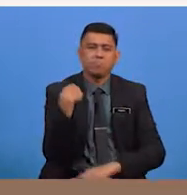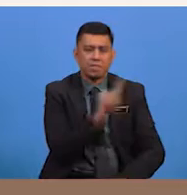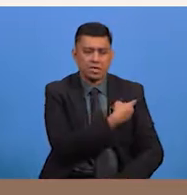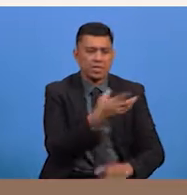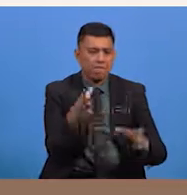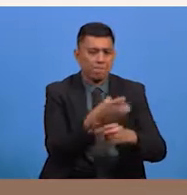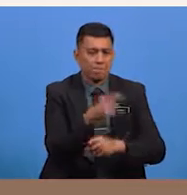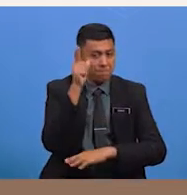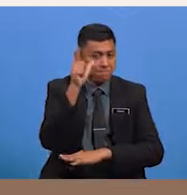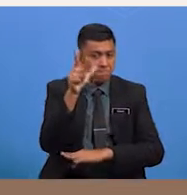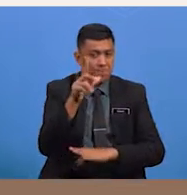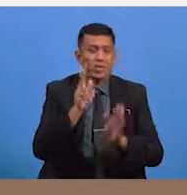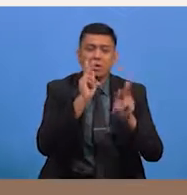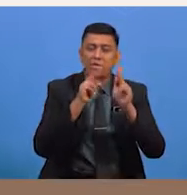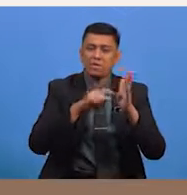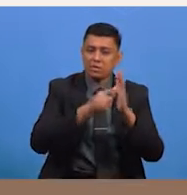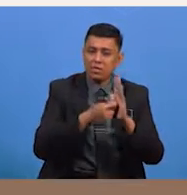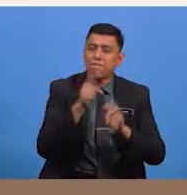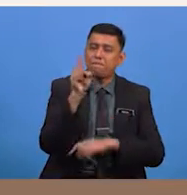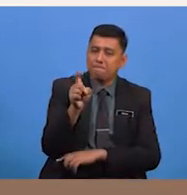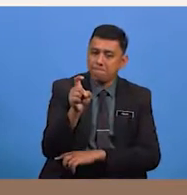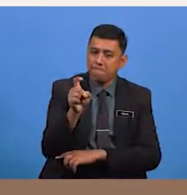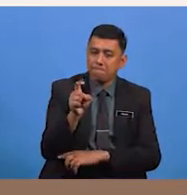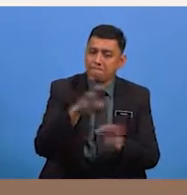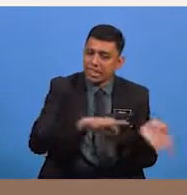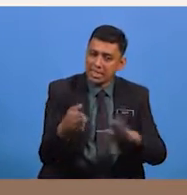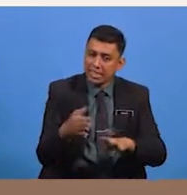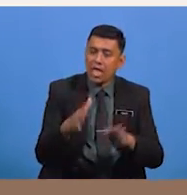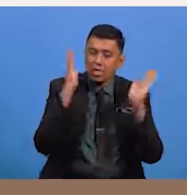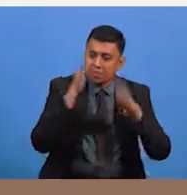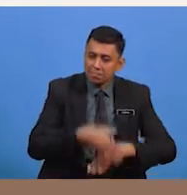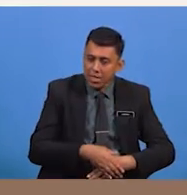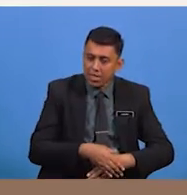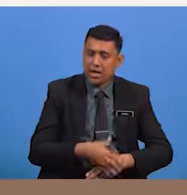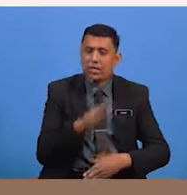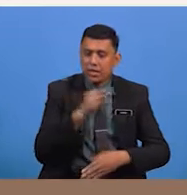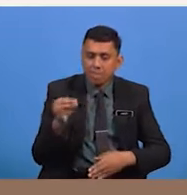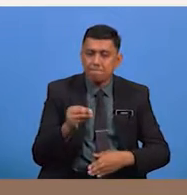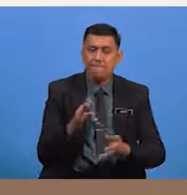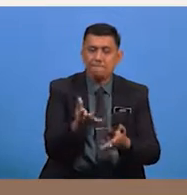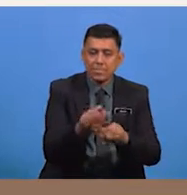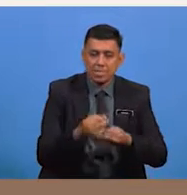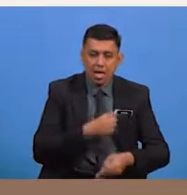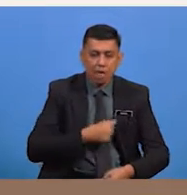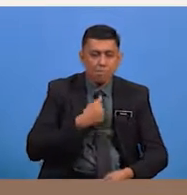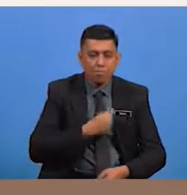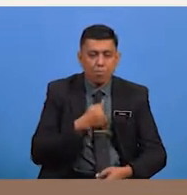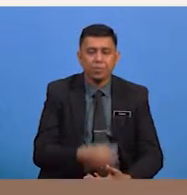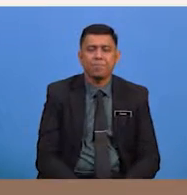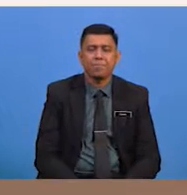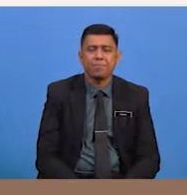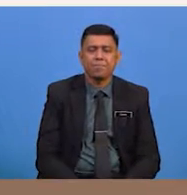dapat melihat kata kunci mati, sembahyang dan minta ampun Oleh itu,